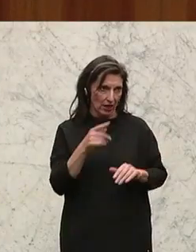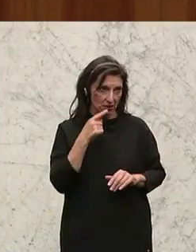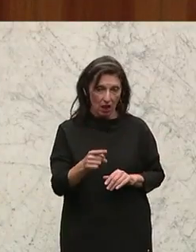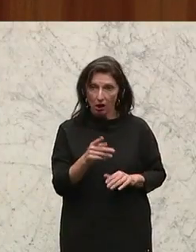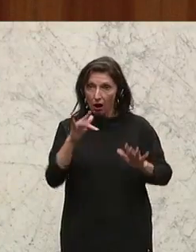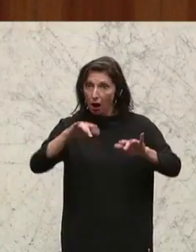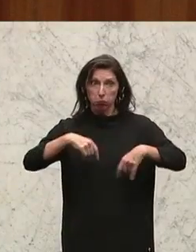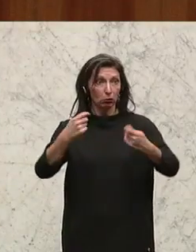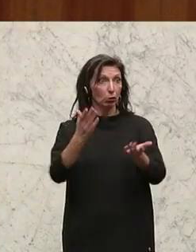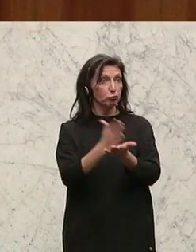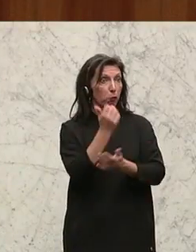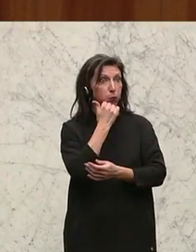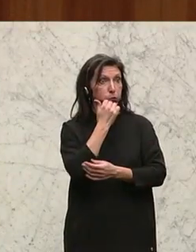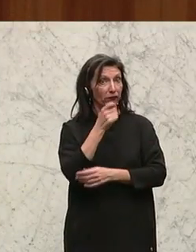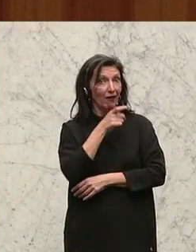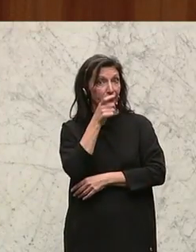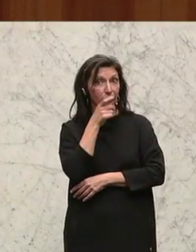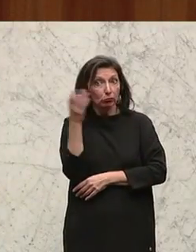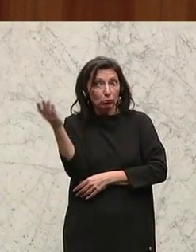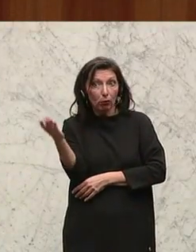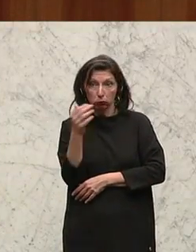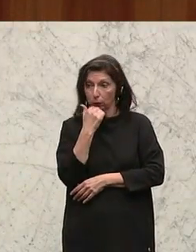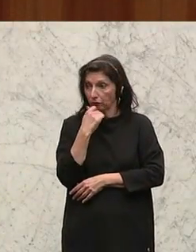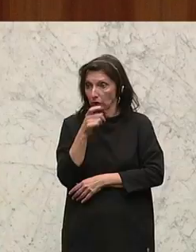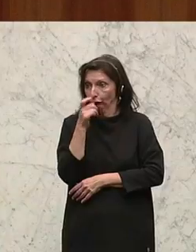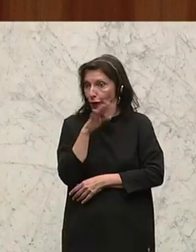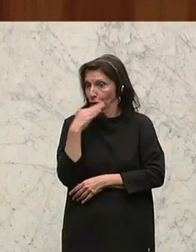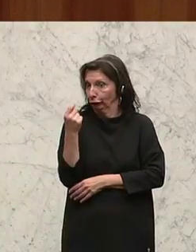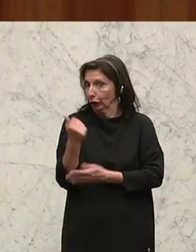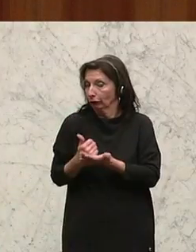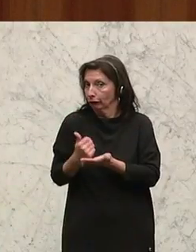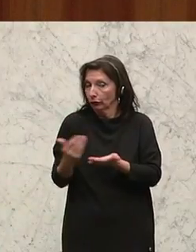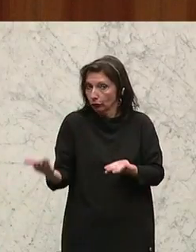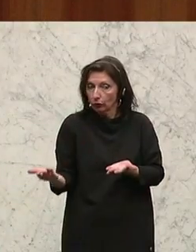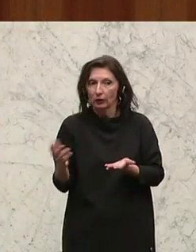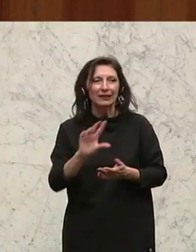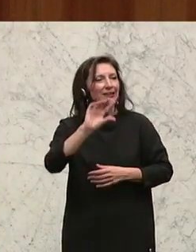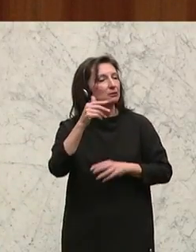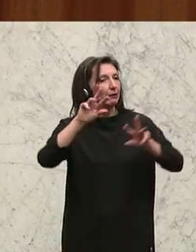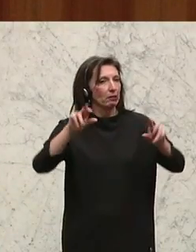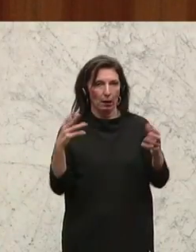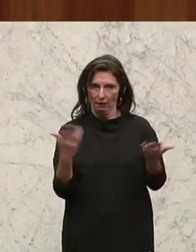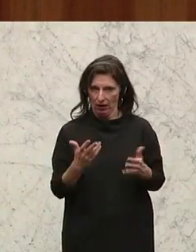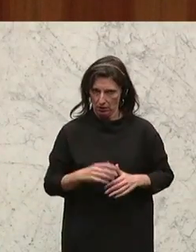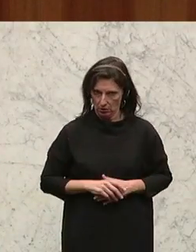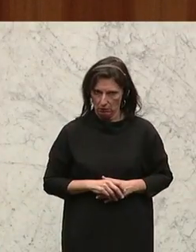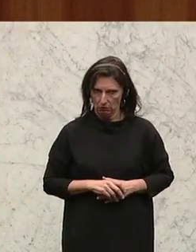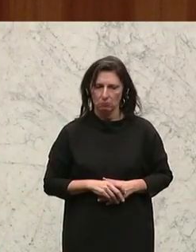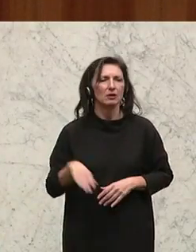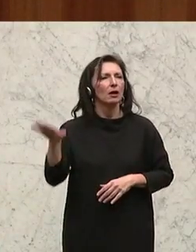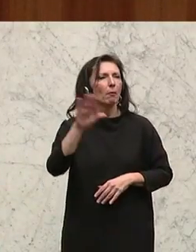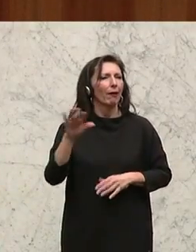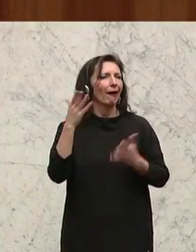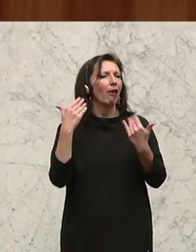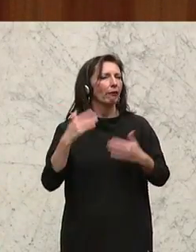Privatversicherungen. Die machen natürlich unzählig viel Geld damit. Die Frage, die zweite Frage ist natürlich die der ländlichen Regionen.